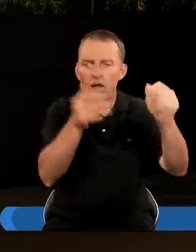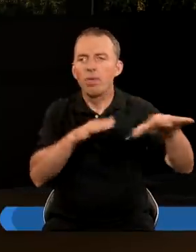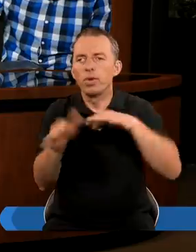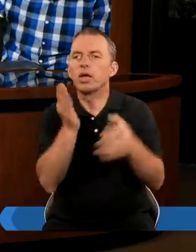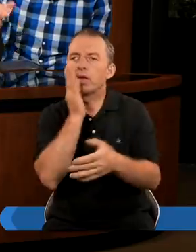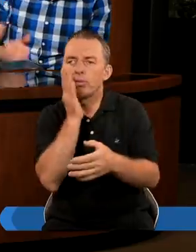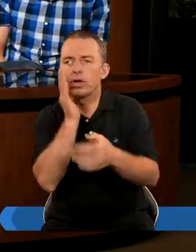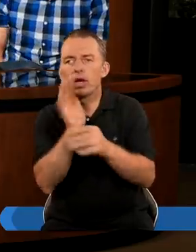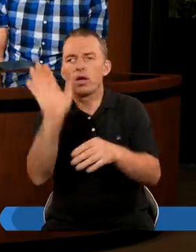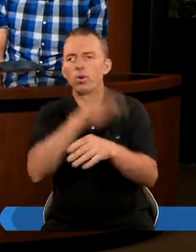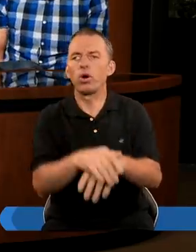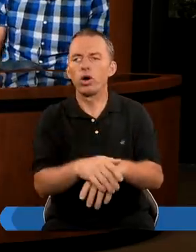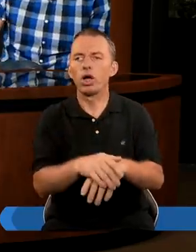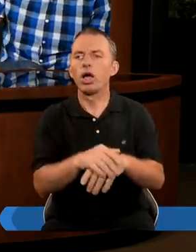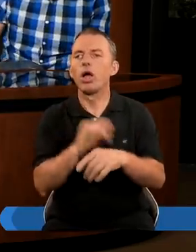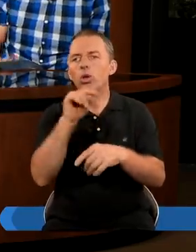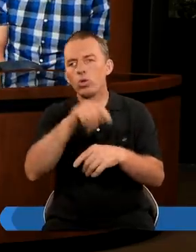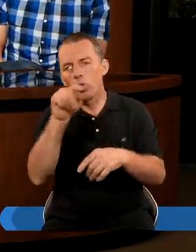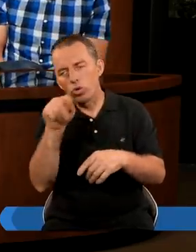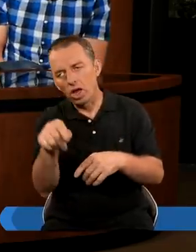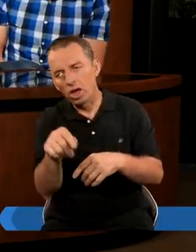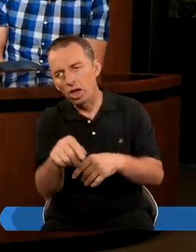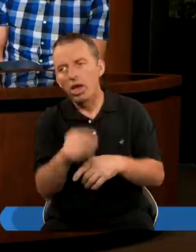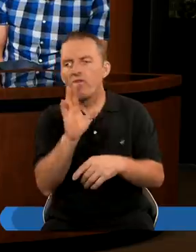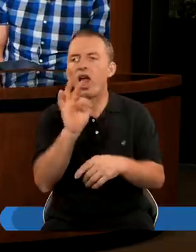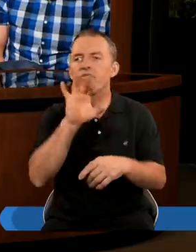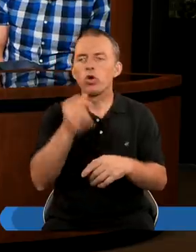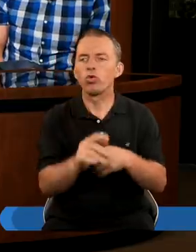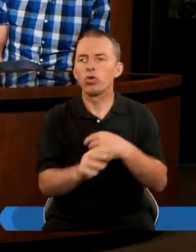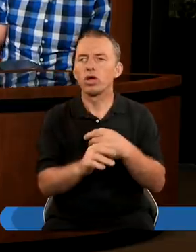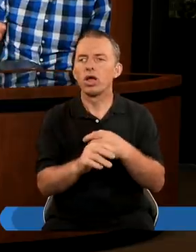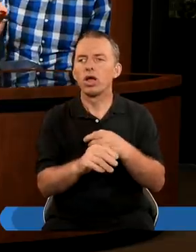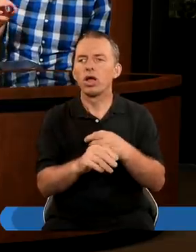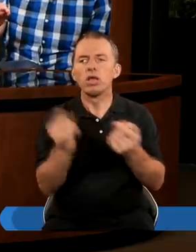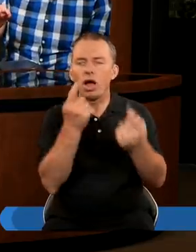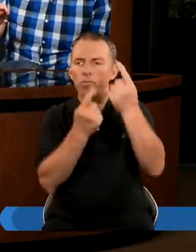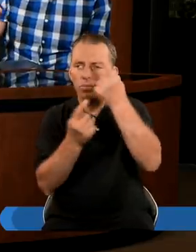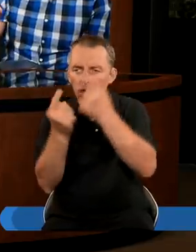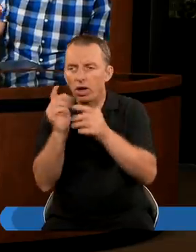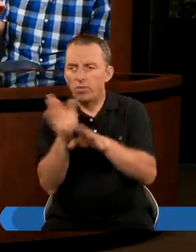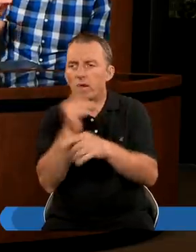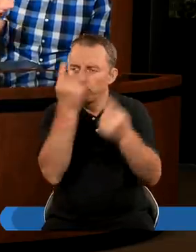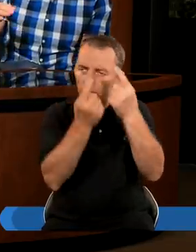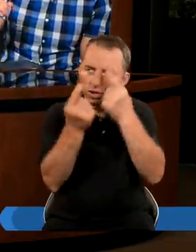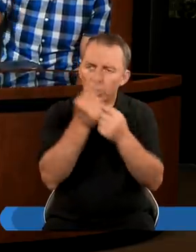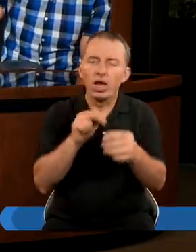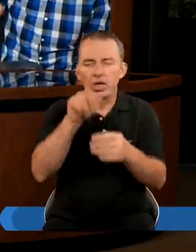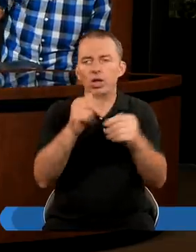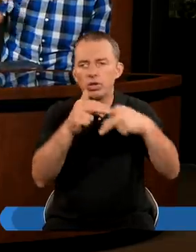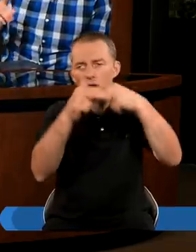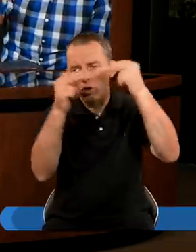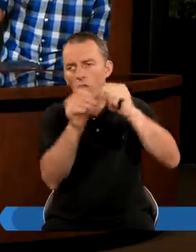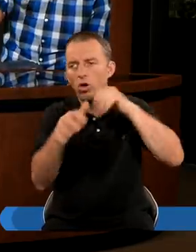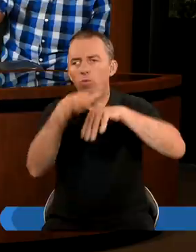To było miejsce Zamieszkania Boga Oni też jak tutaj Józef Flawiusz napisał Jak myślał Nimrod Oni myśleli, że